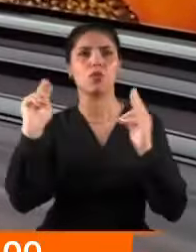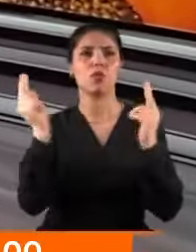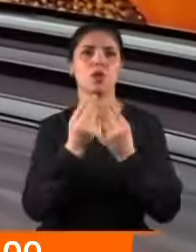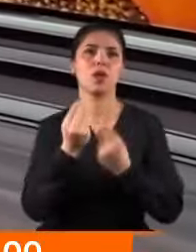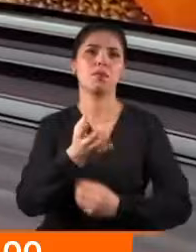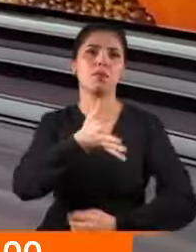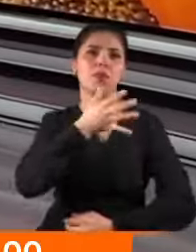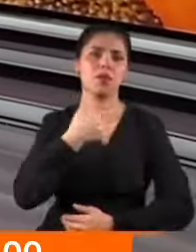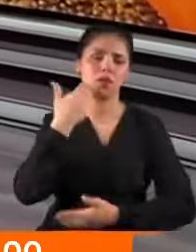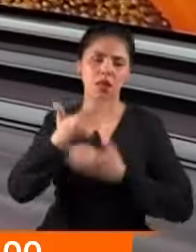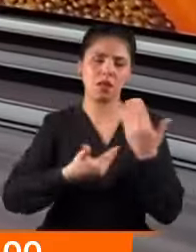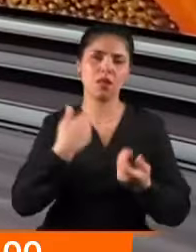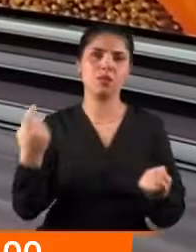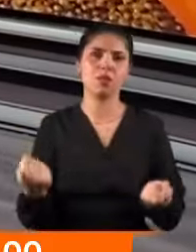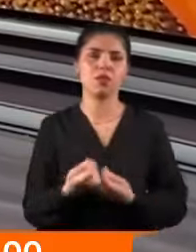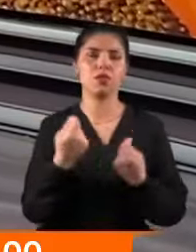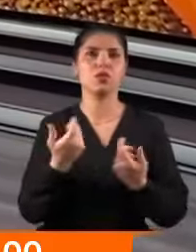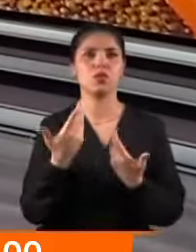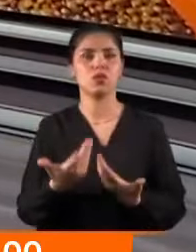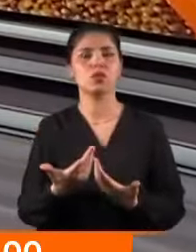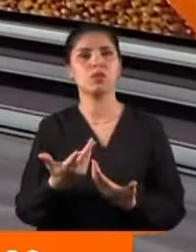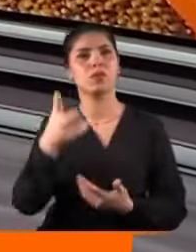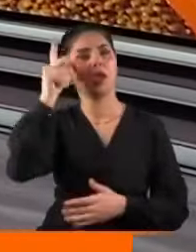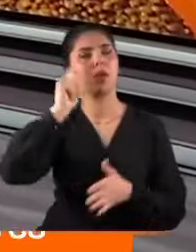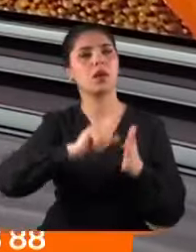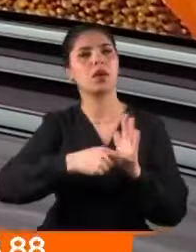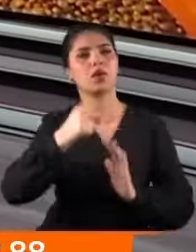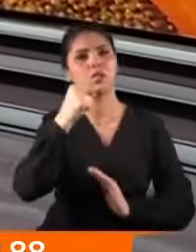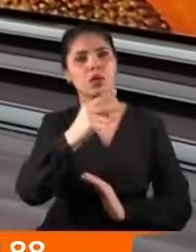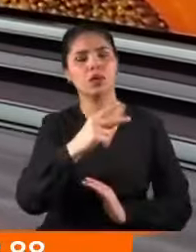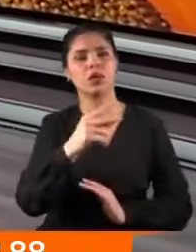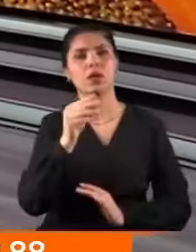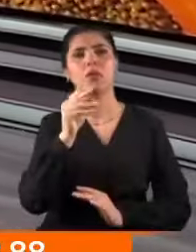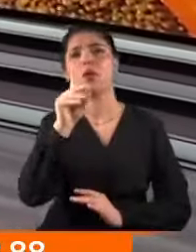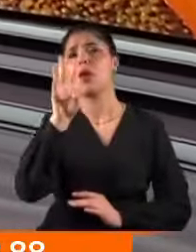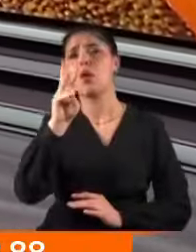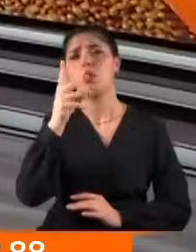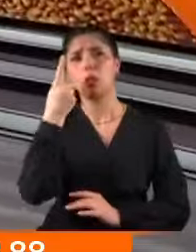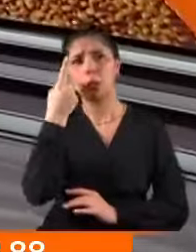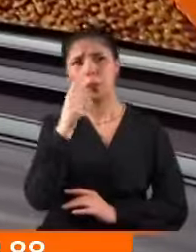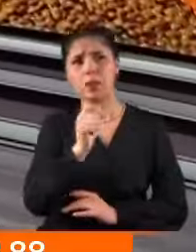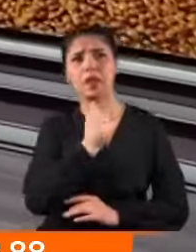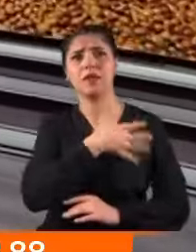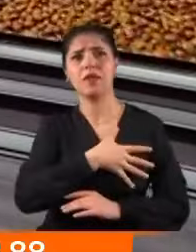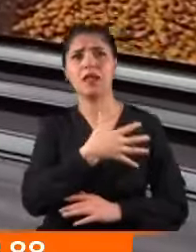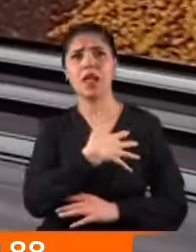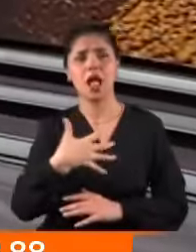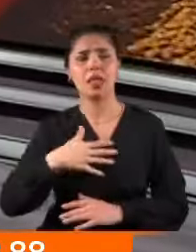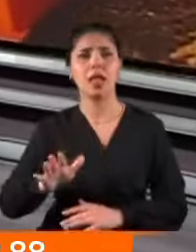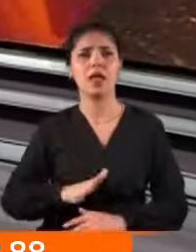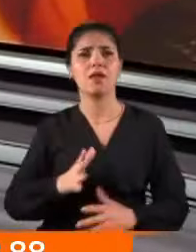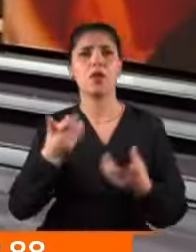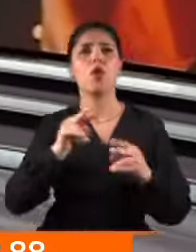iyi biliyor. Biz de anlatmaya gayret ediyoruz dilimiz döndüğünce. Washington yönetimi ise sanki 14 bin Filistinli anne evladını kaybetmemiş.